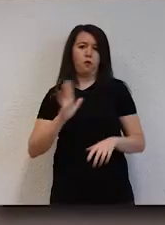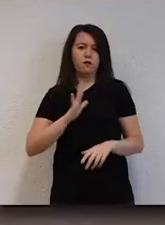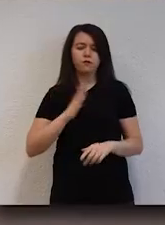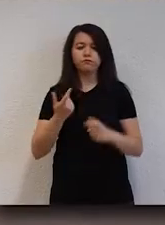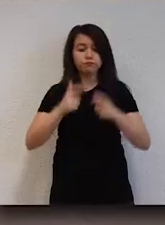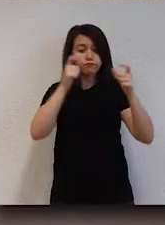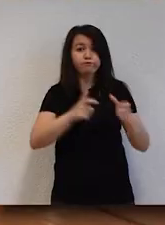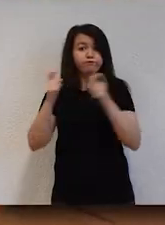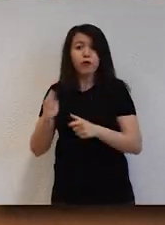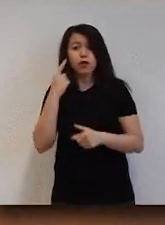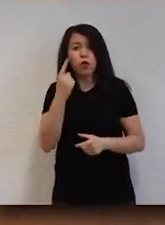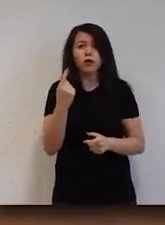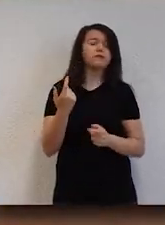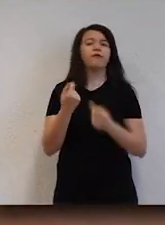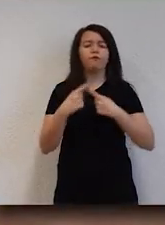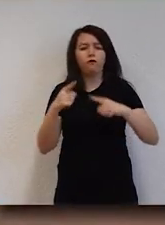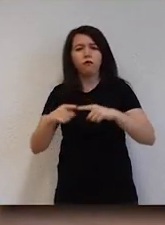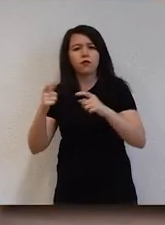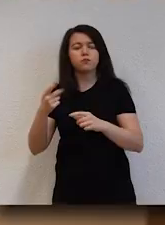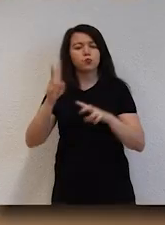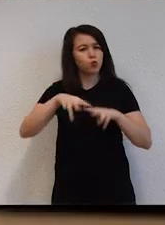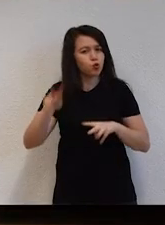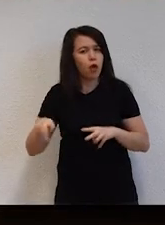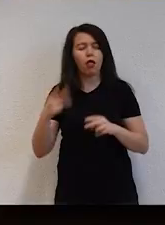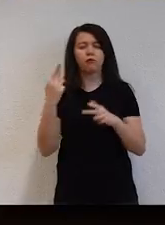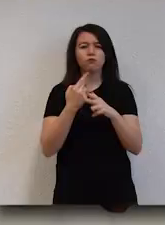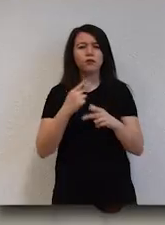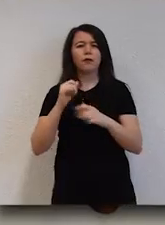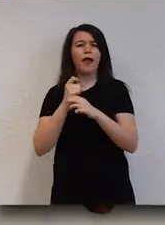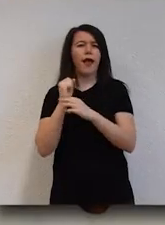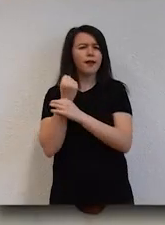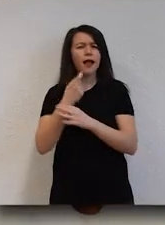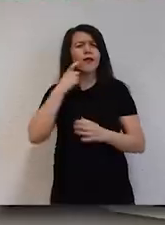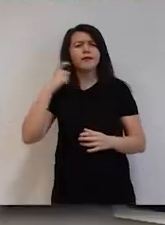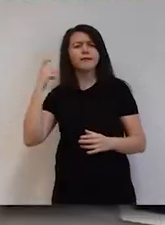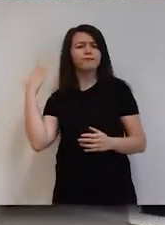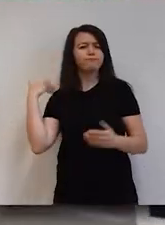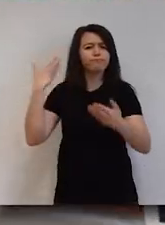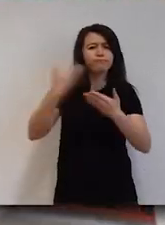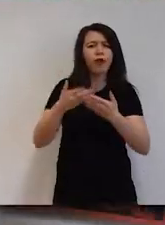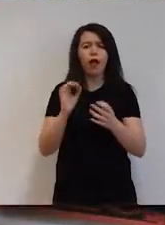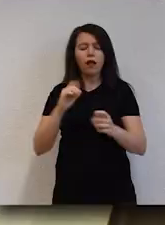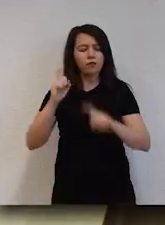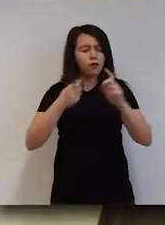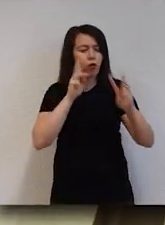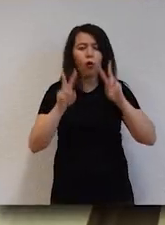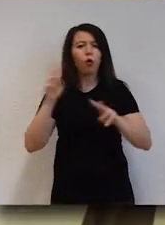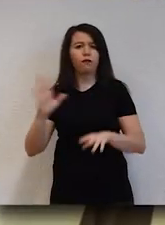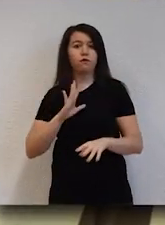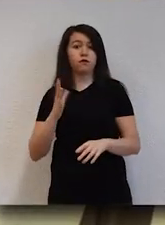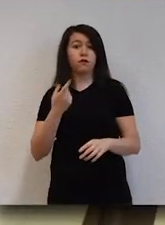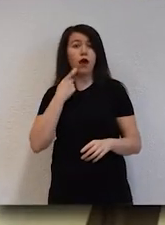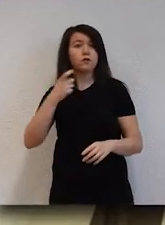Yerleşkelerimizde farklı içeriklerde müzeler, tarihi eserler ve değerli koleksiyonlar bulabilirsiniz.